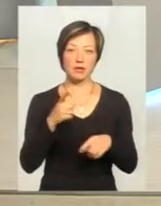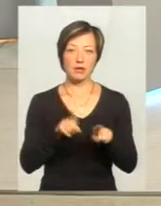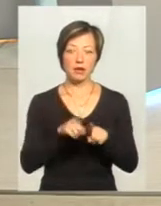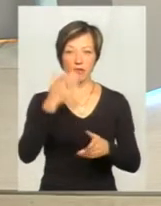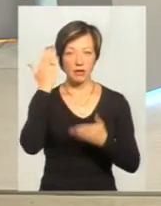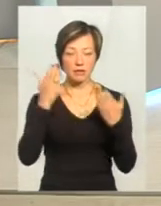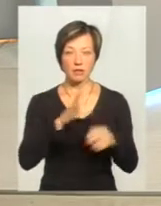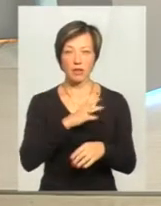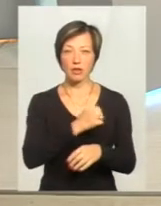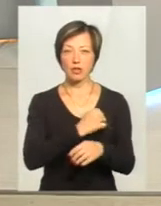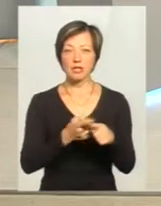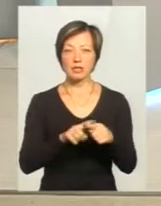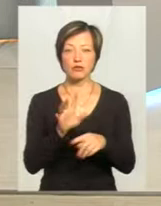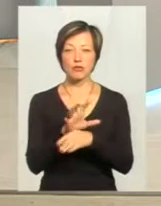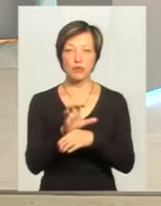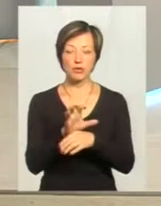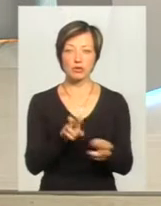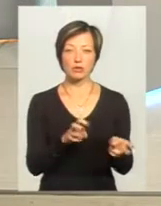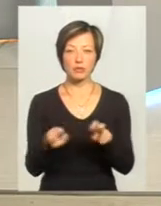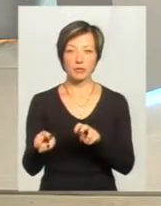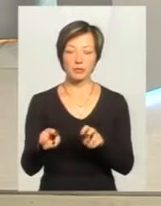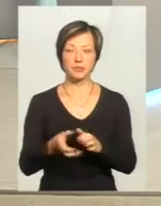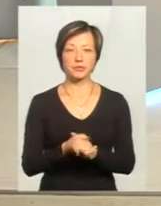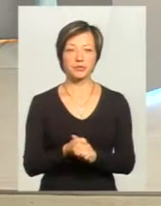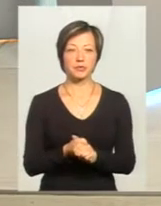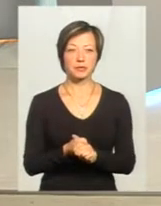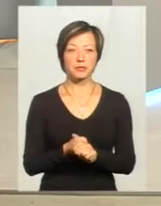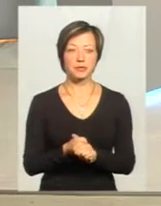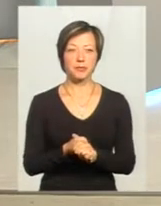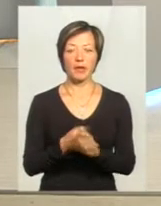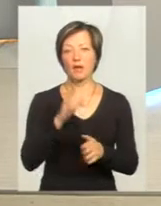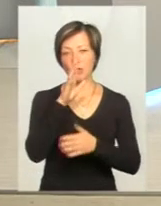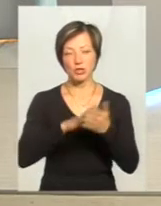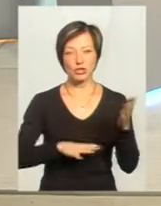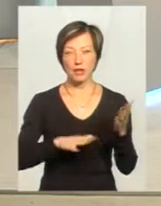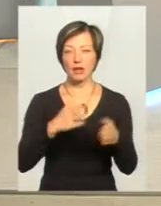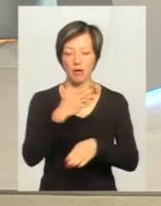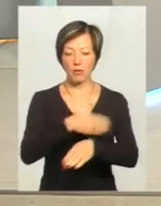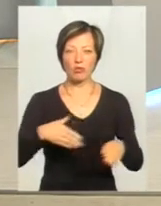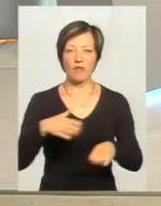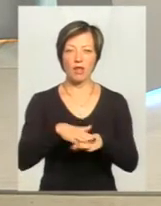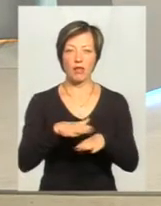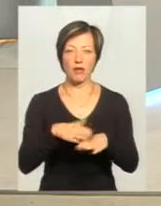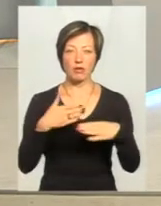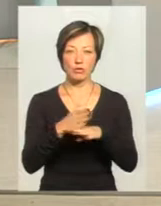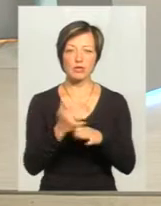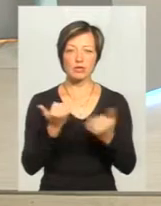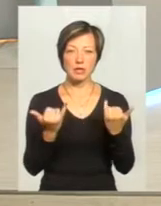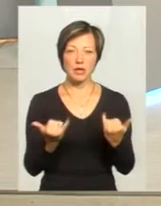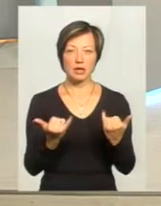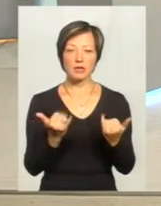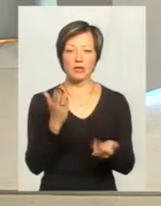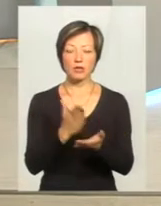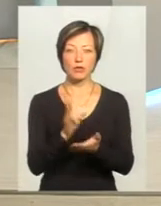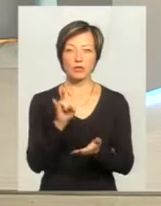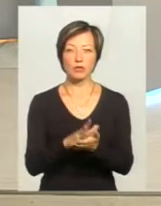весело. На жаль, ця собачка не має в неї лапки, ампотували лапу, вона була роздроблена. І зараз вона знаходиться вже на